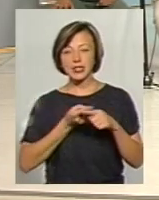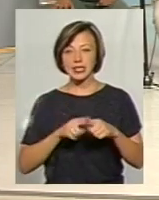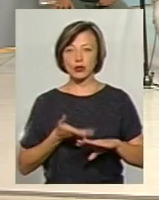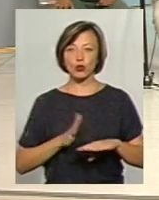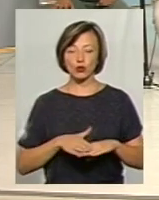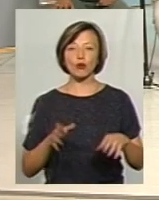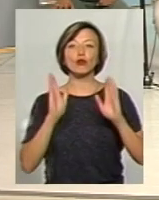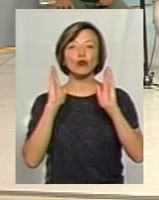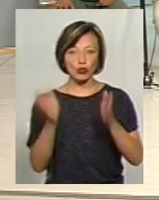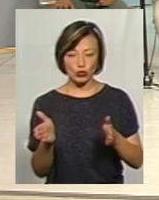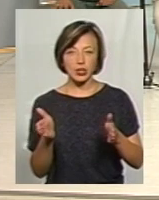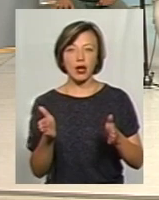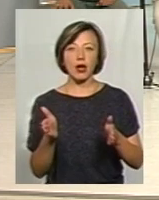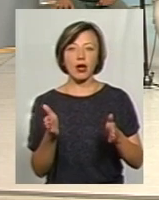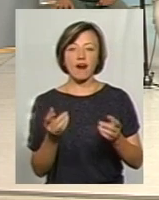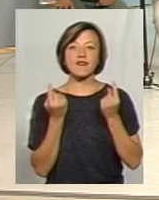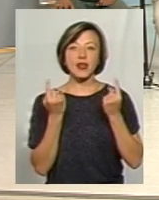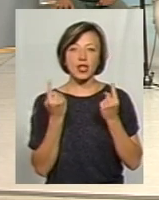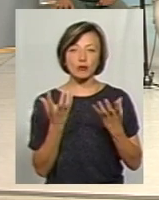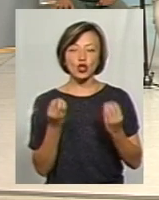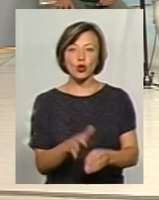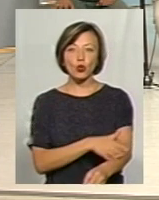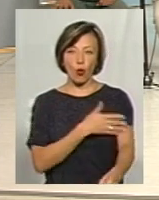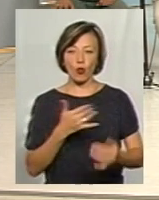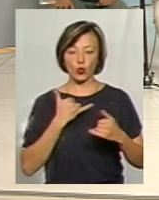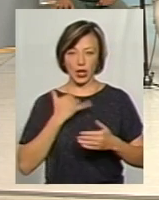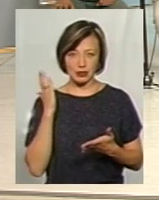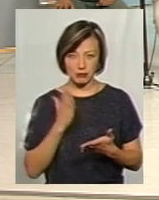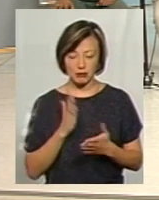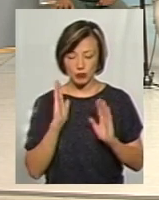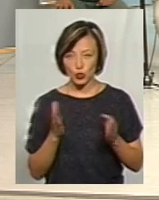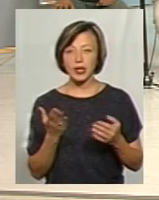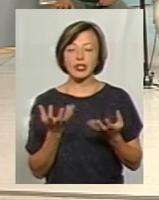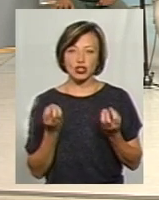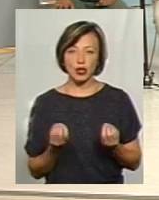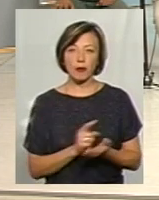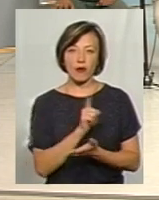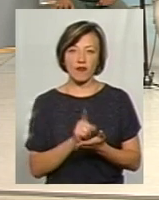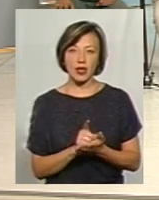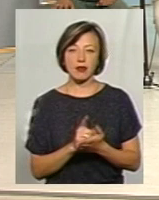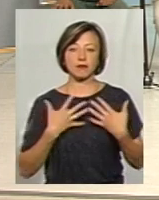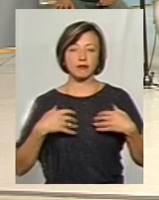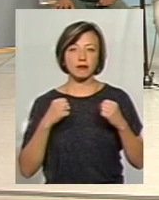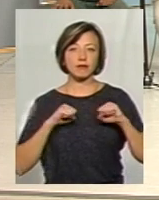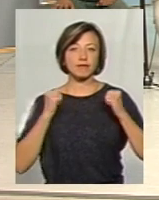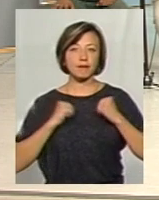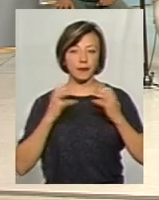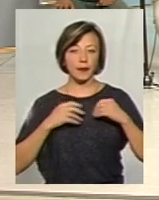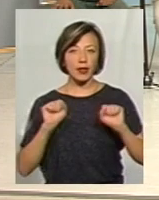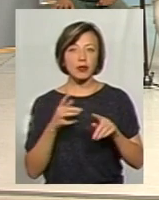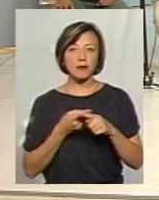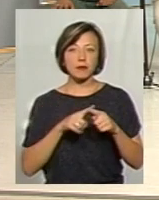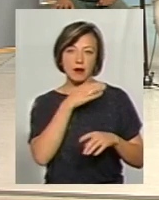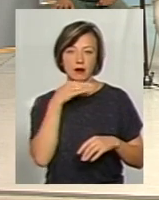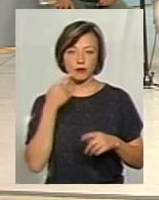труднощі будуть досить таки великими, ще довго нас супроводжувати, і ми ще повинні будемо докласти дуже багато зусиль в цьому напрямку.